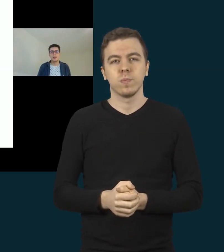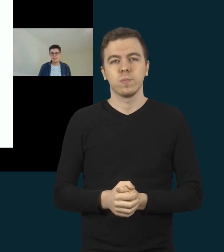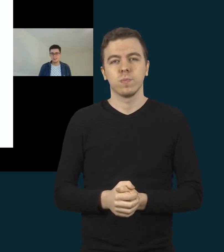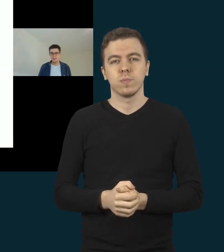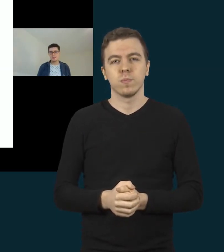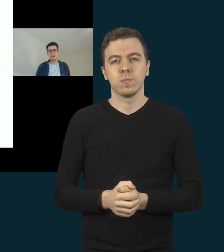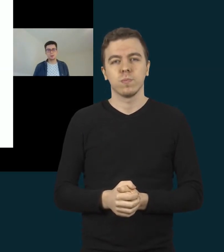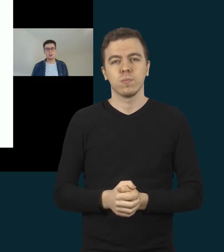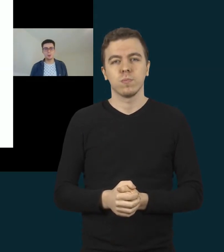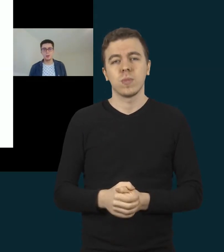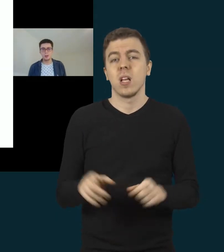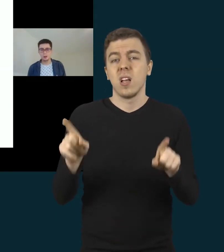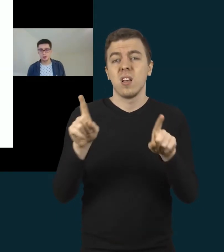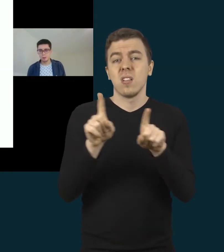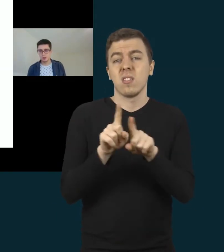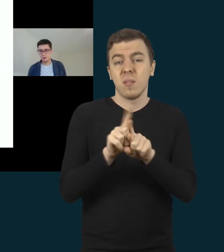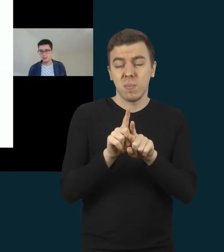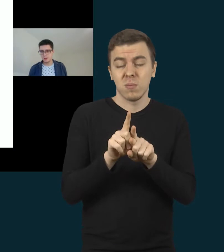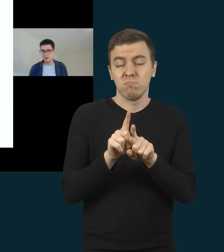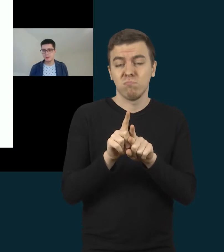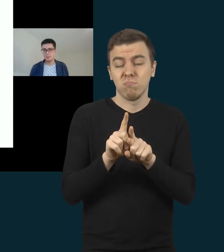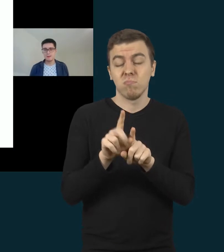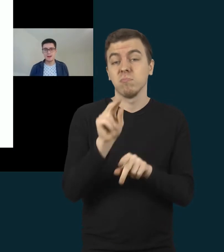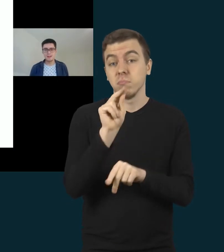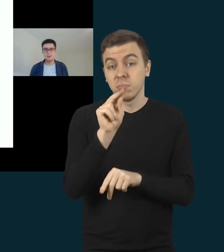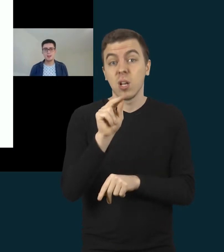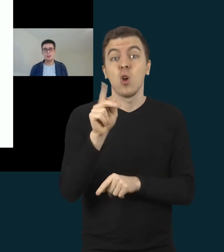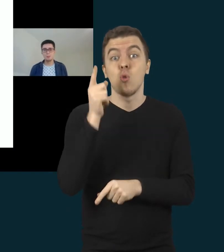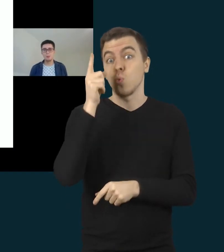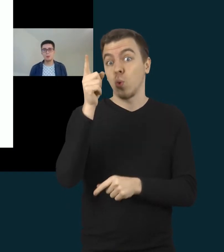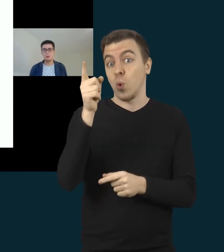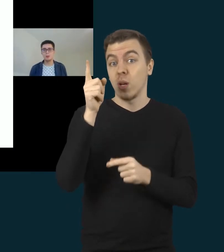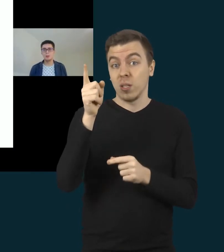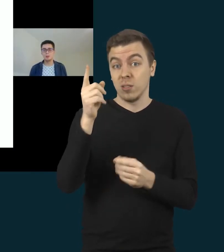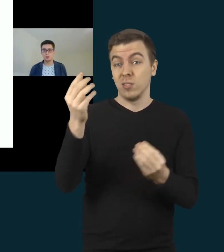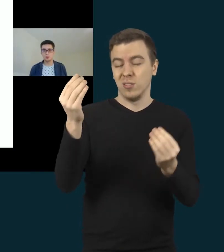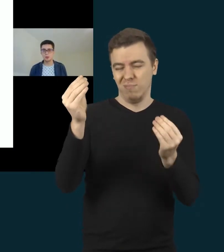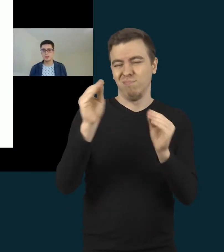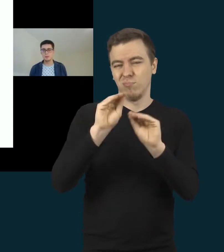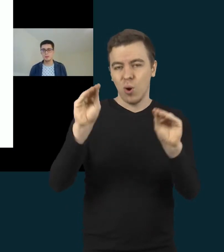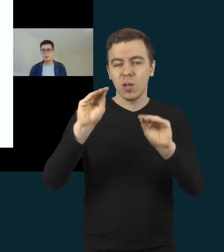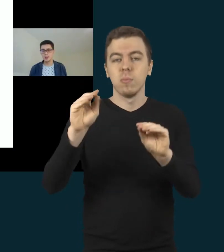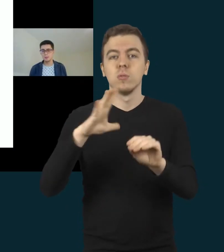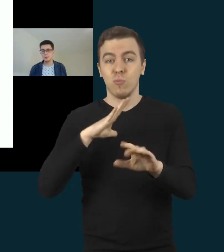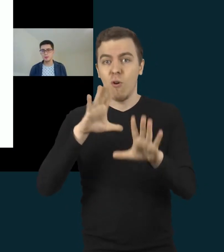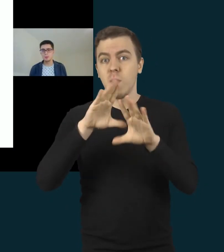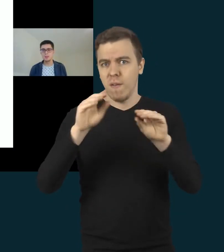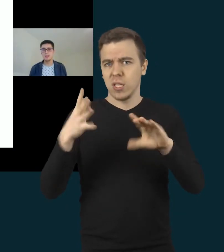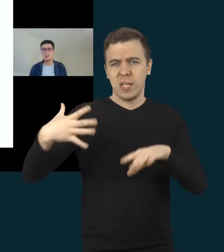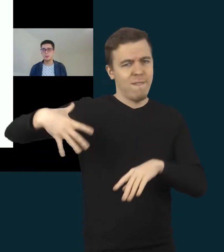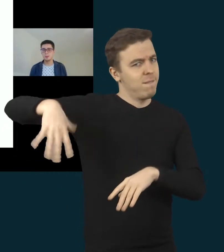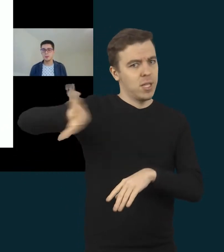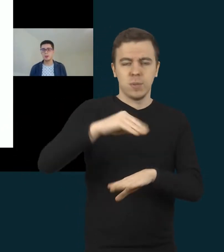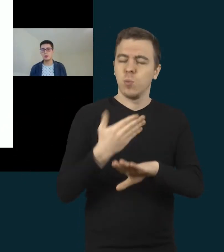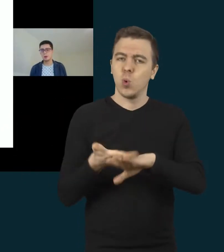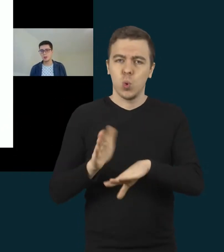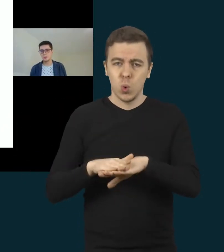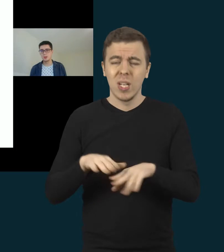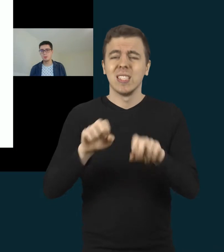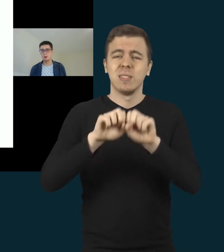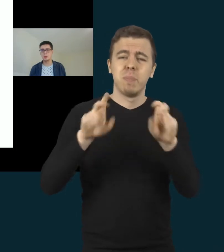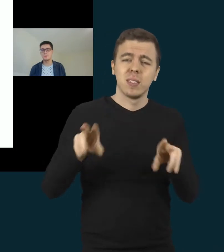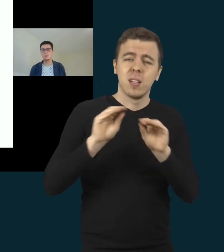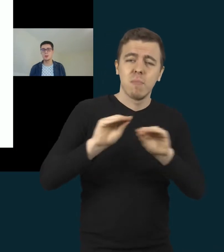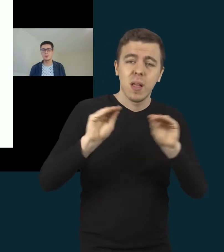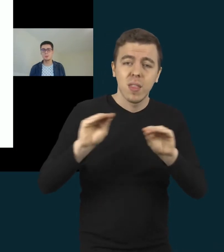Nepaslaptis, jog nuotolinius mokymas pavasarį buvo didelis iššūkis visiems, specialiesiams pedagogams ir